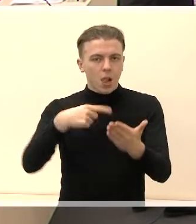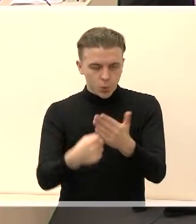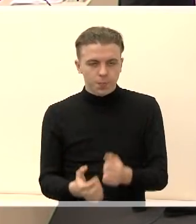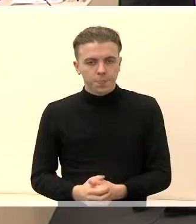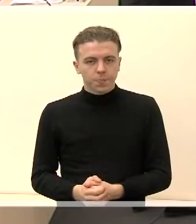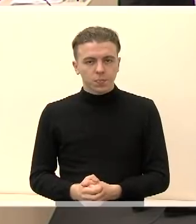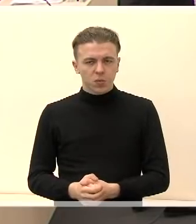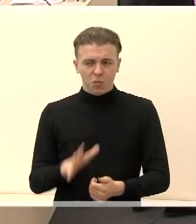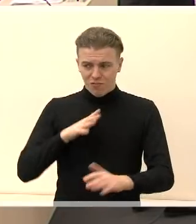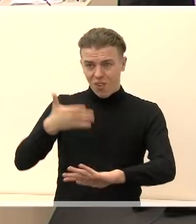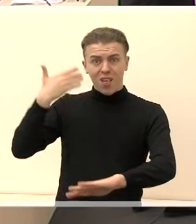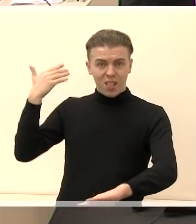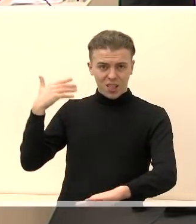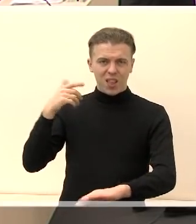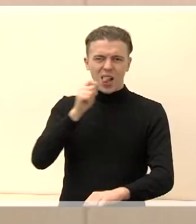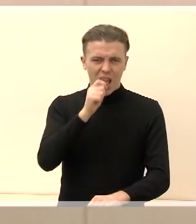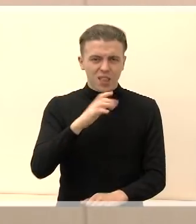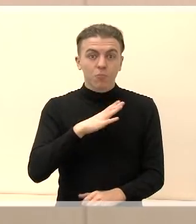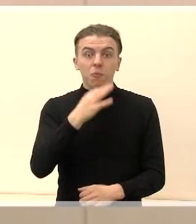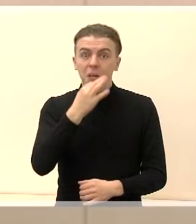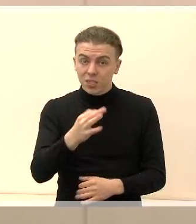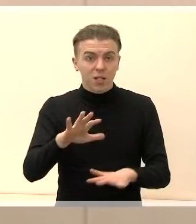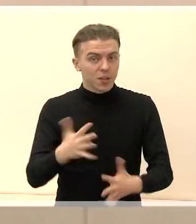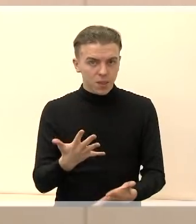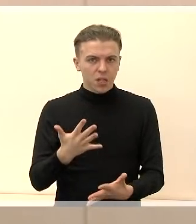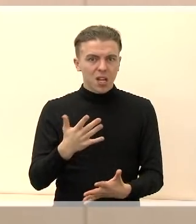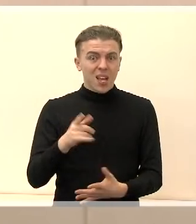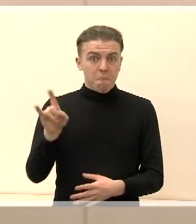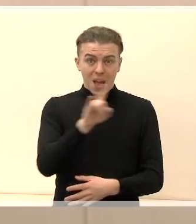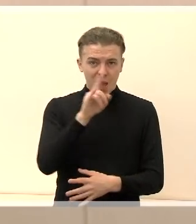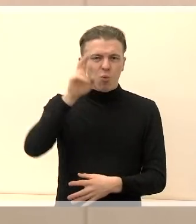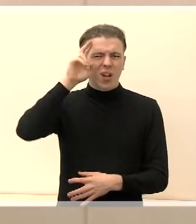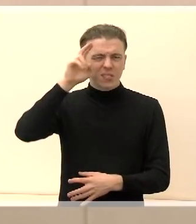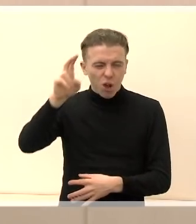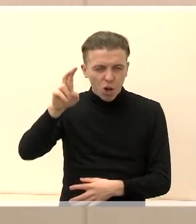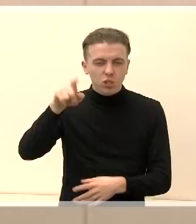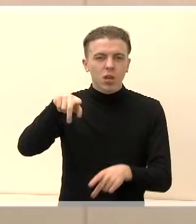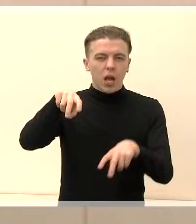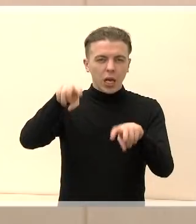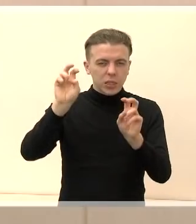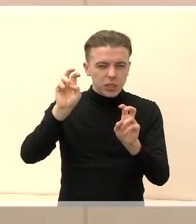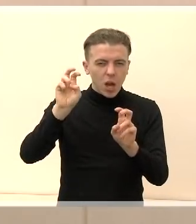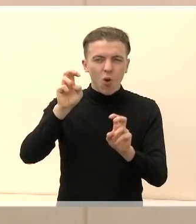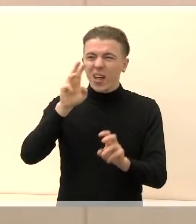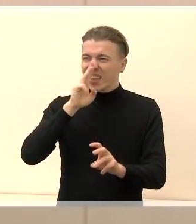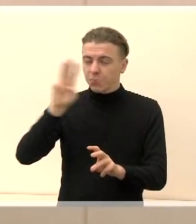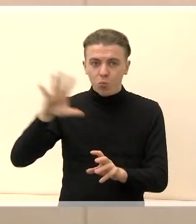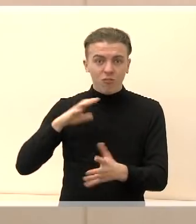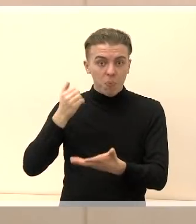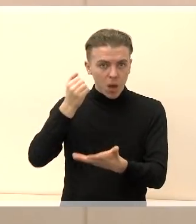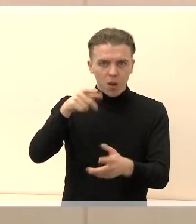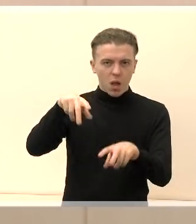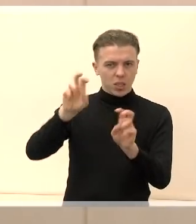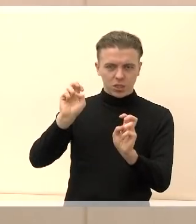Praėjusia laidoje Jūs pasakėt, kad Marijampolės valdžia atsisakė apie 3 milijonus paramos sporto centro